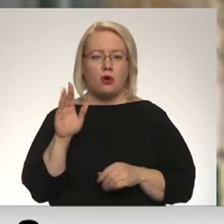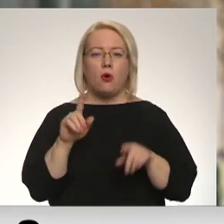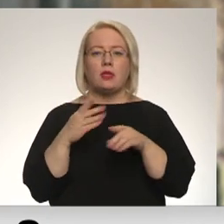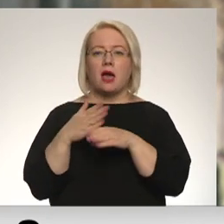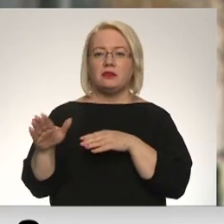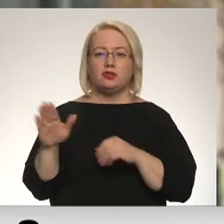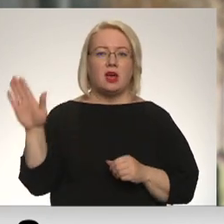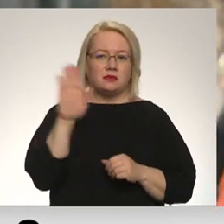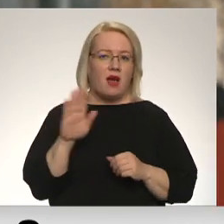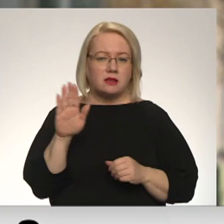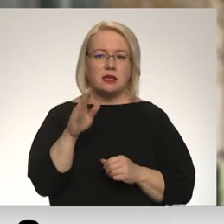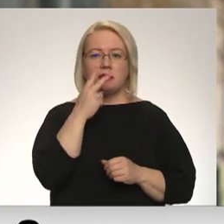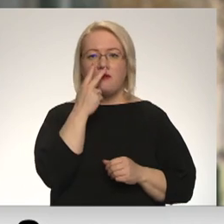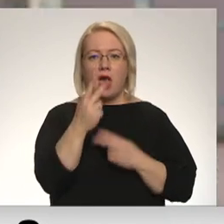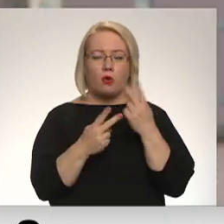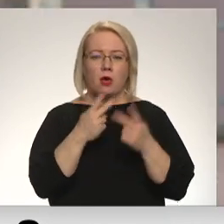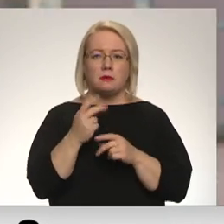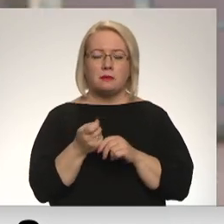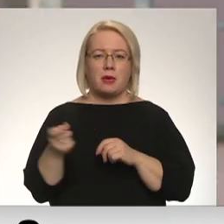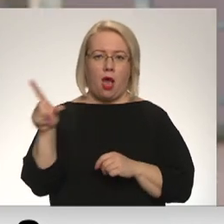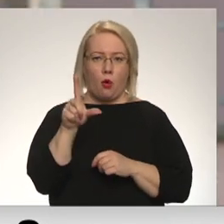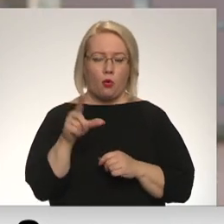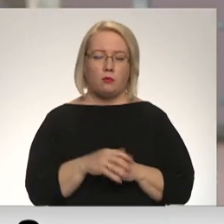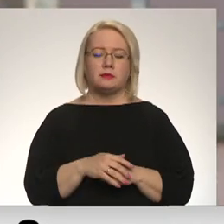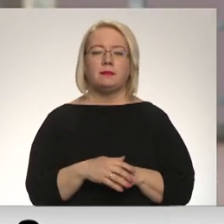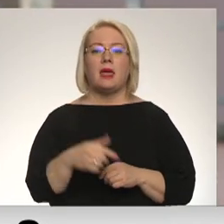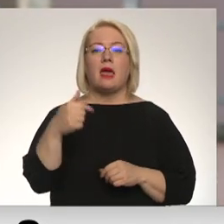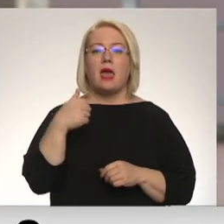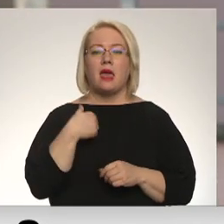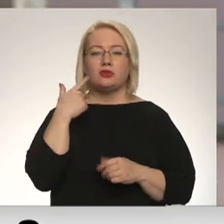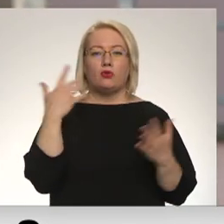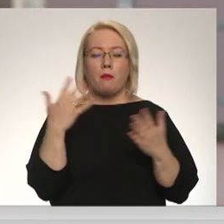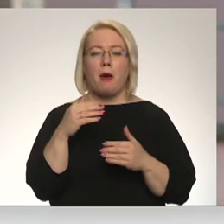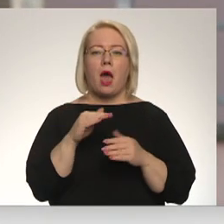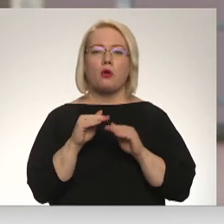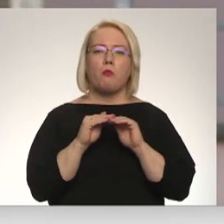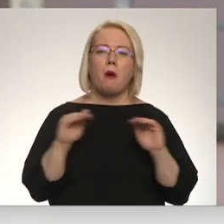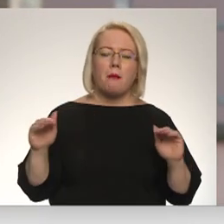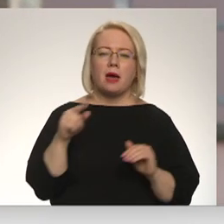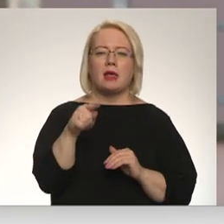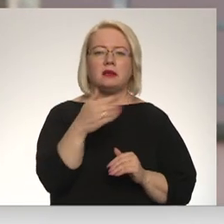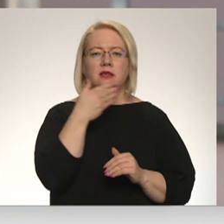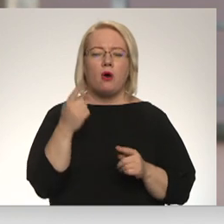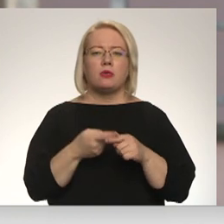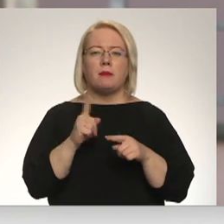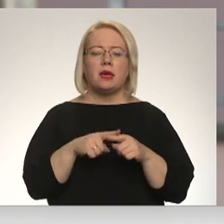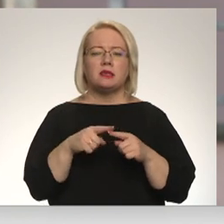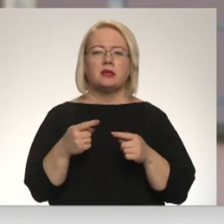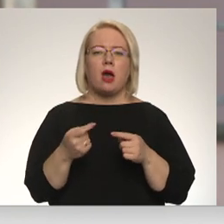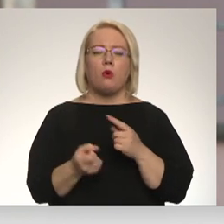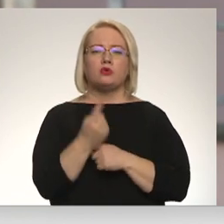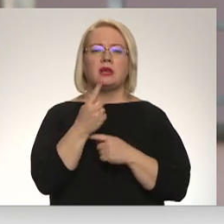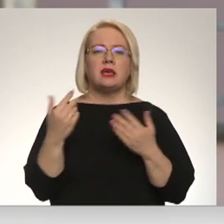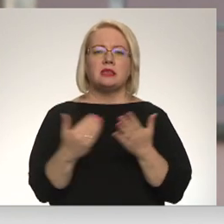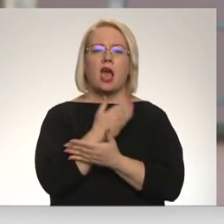vērojams pieaugums. Es domāju, ka tomēr pamatā tas nav tāpēc, ka ir uzradies jauns un lipīgāks vīrusa variants,